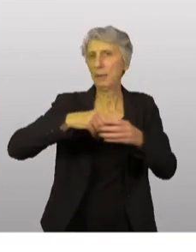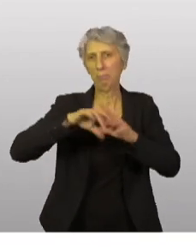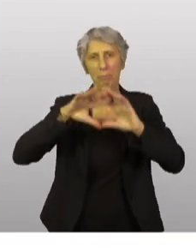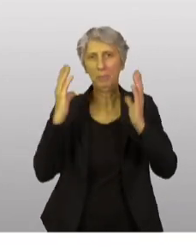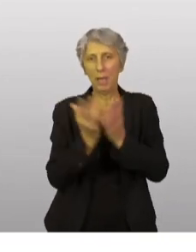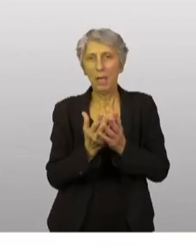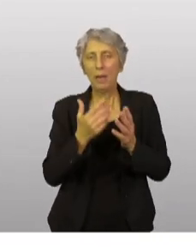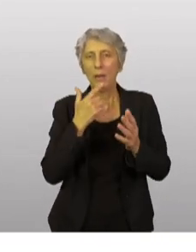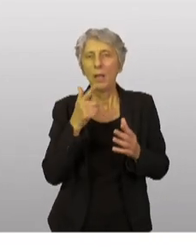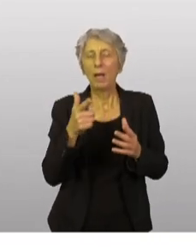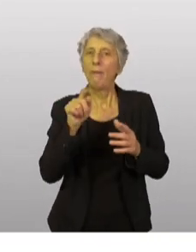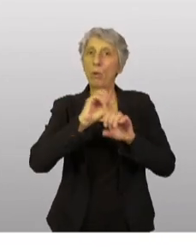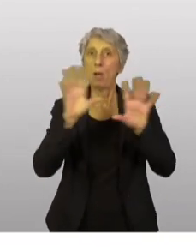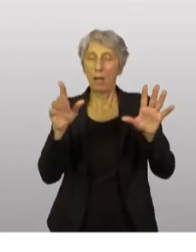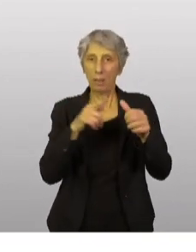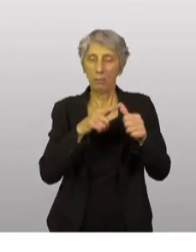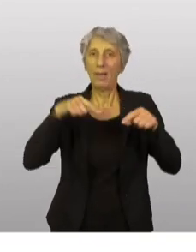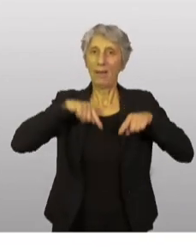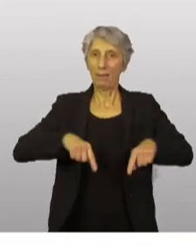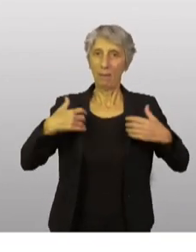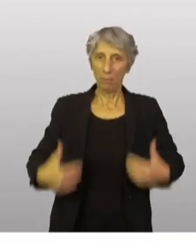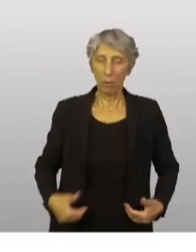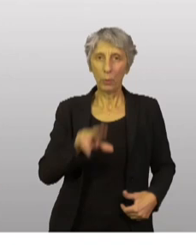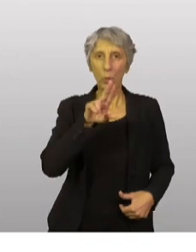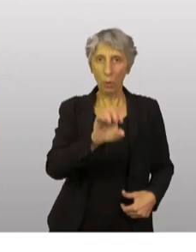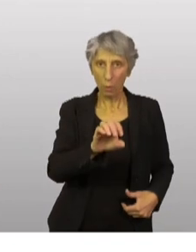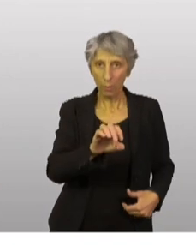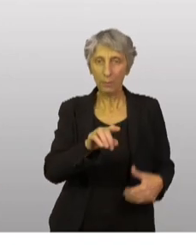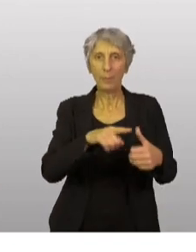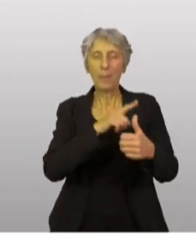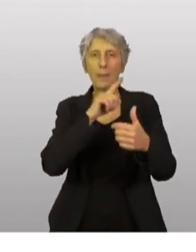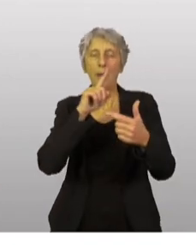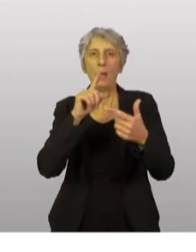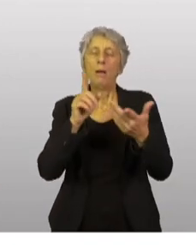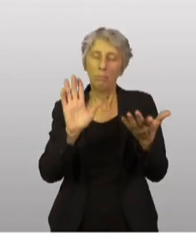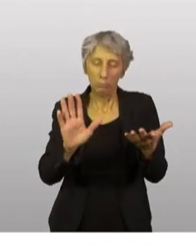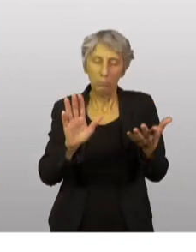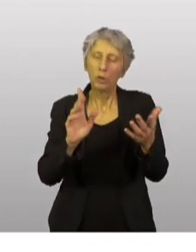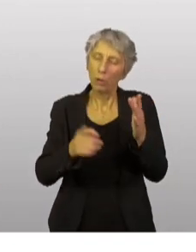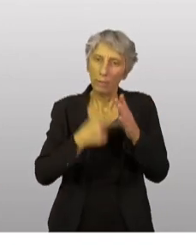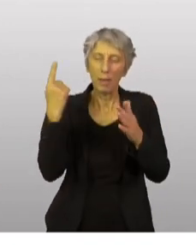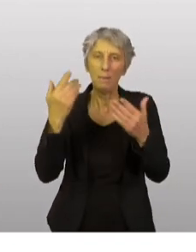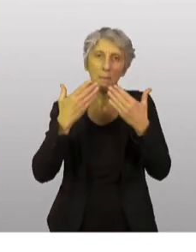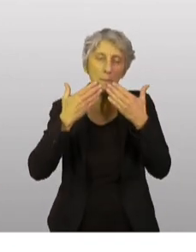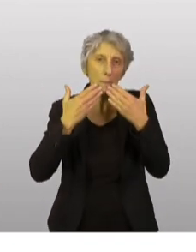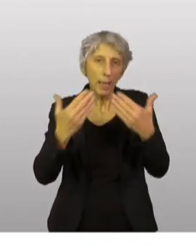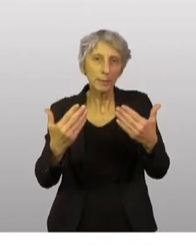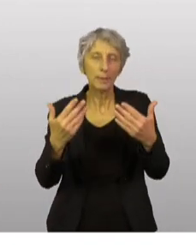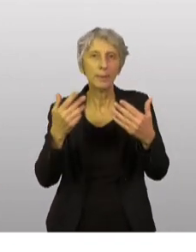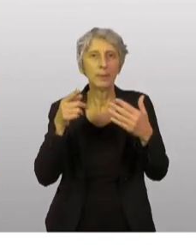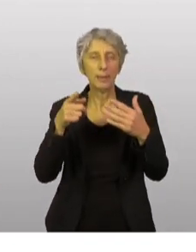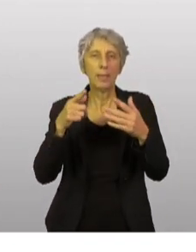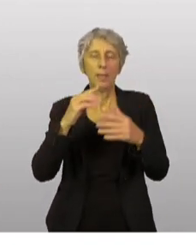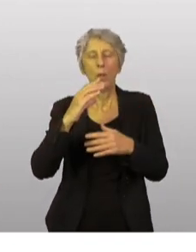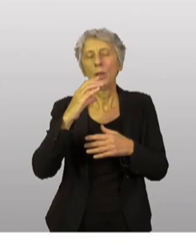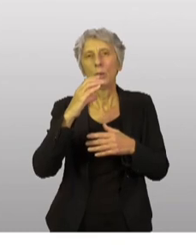Il regroupera, donc soyons bien clairs, non seulement les États membres de l'Union européenne, et encore une fois, je remercie tout particulièrement la